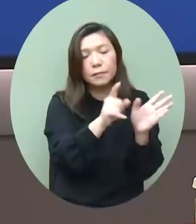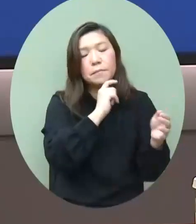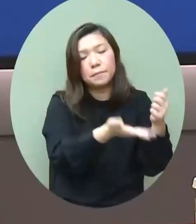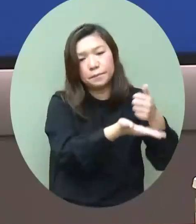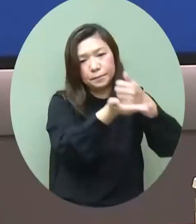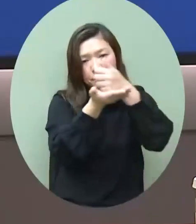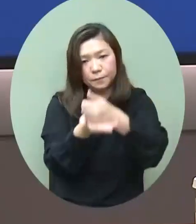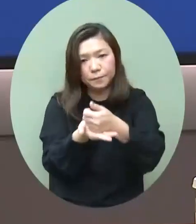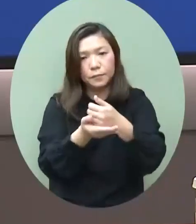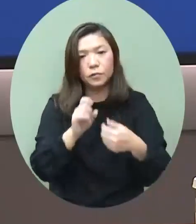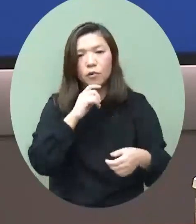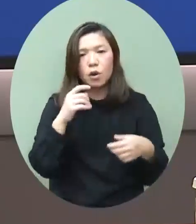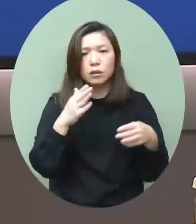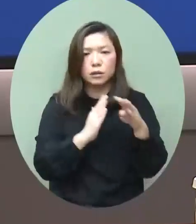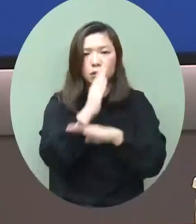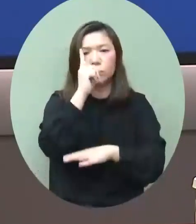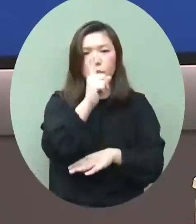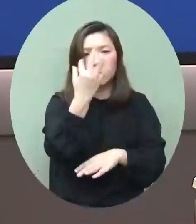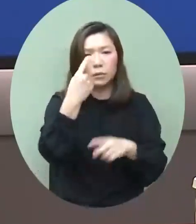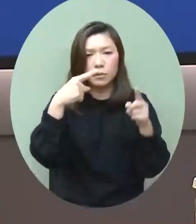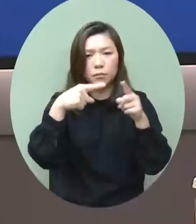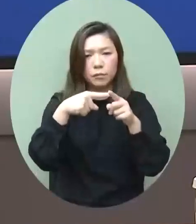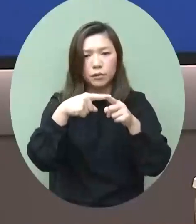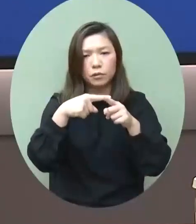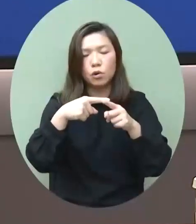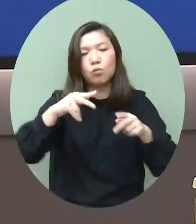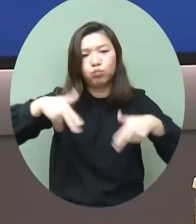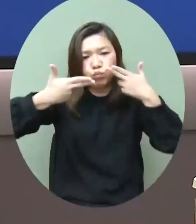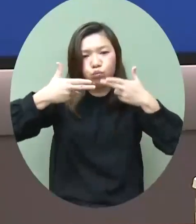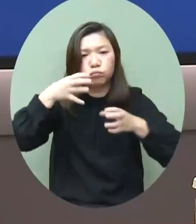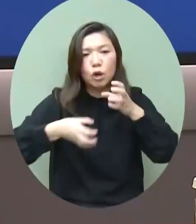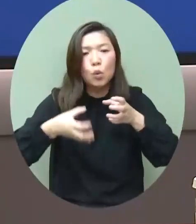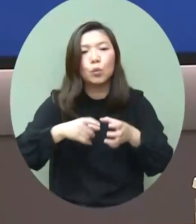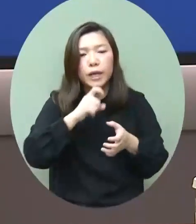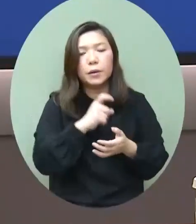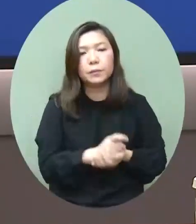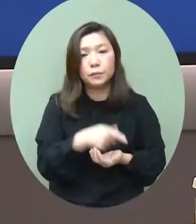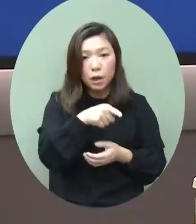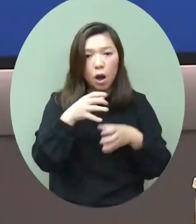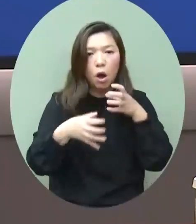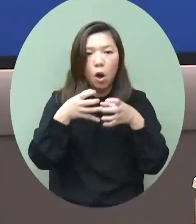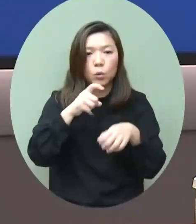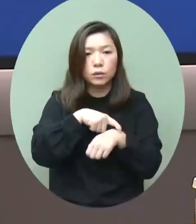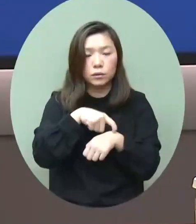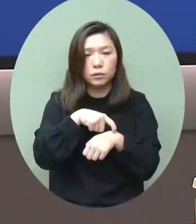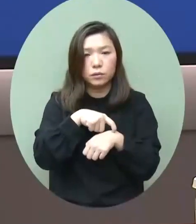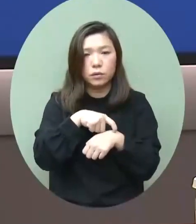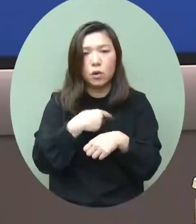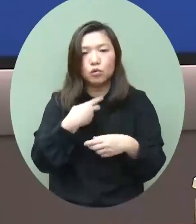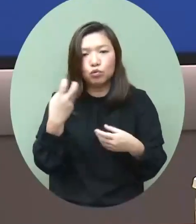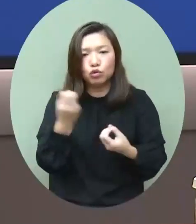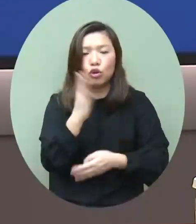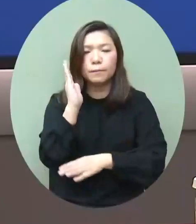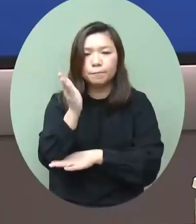我們超過130人出席開了一場視像的會議在會上我就再和他們交代